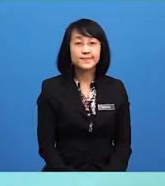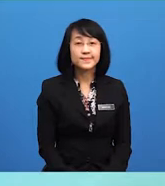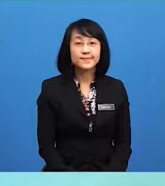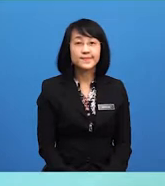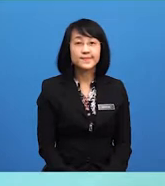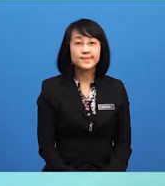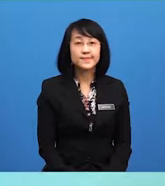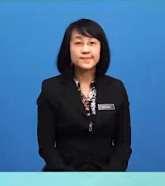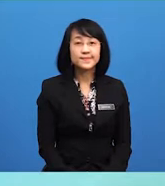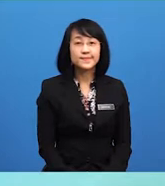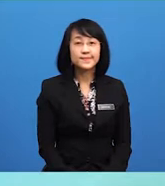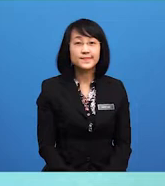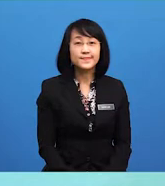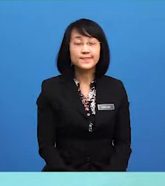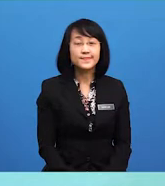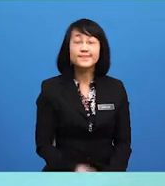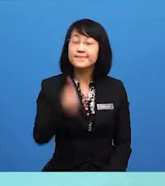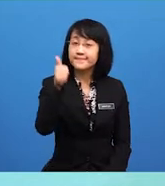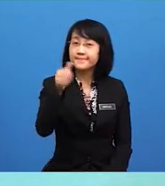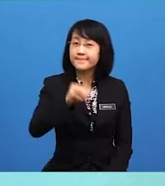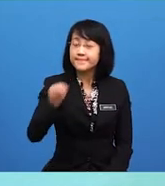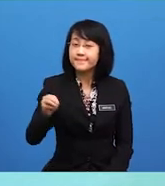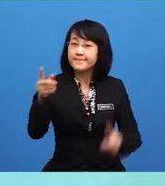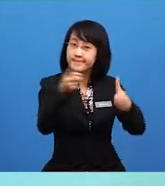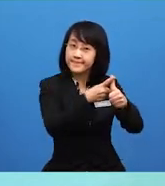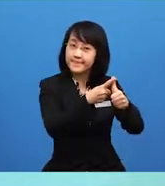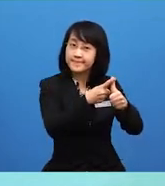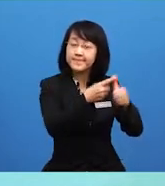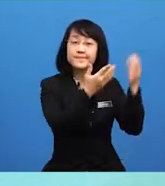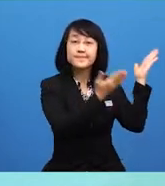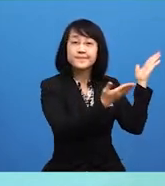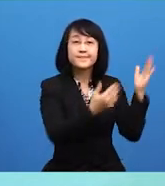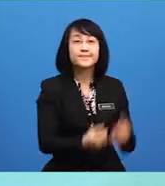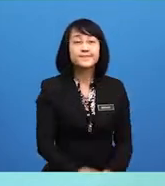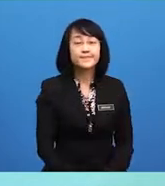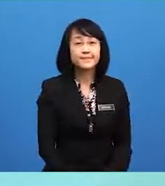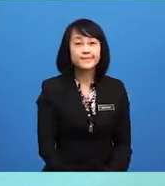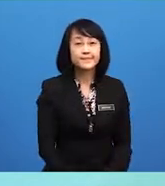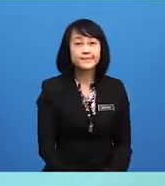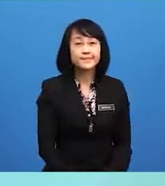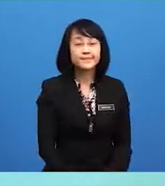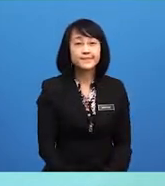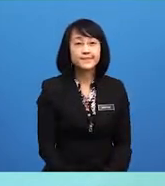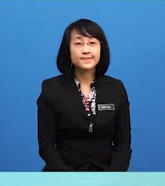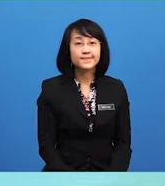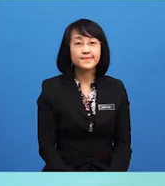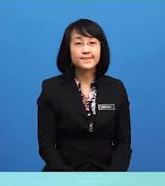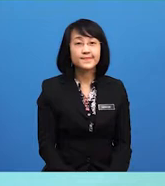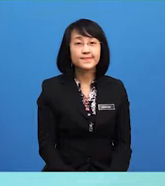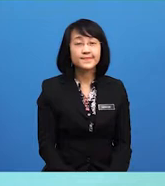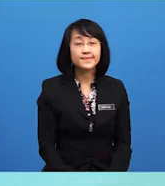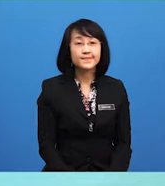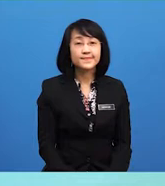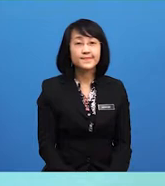bagus yang pertama sistem ini dapat menjamin keadilan semua rakyat